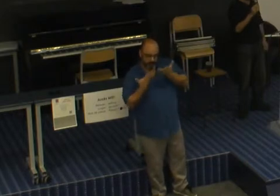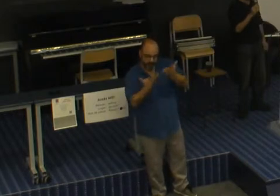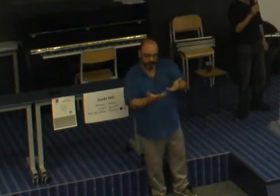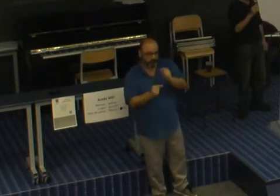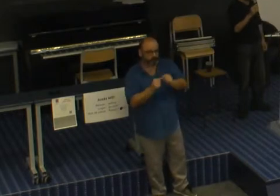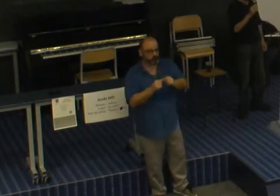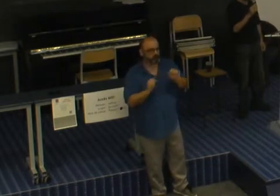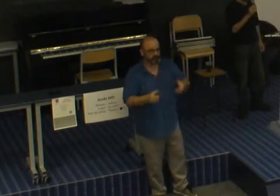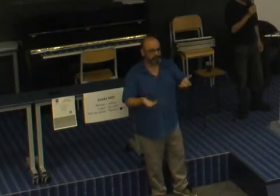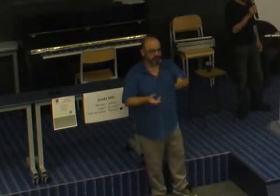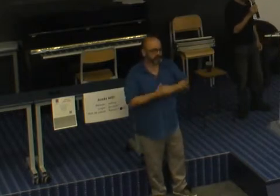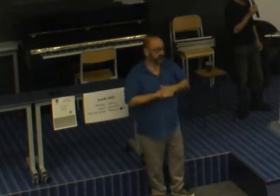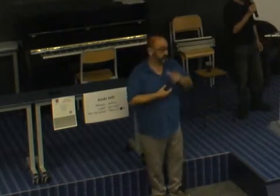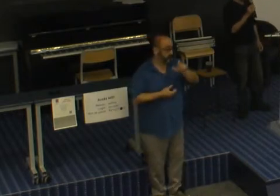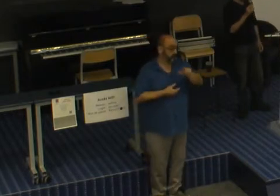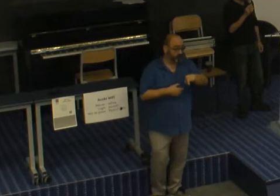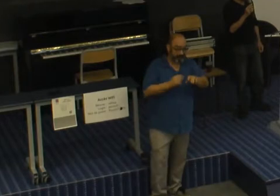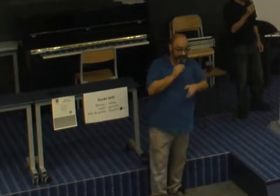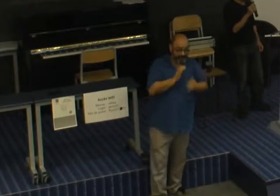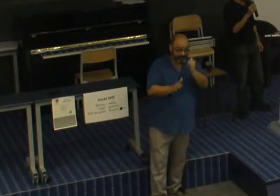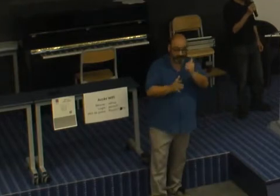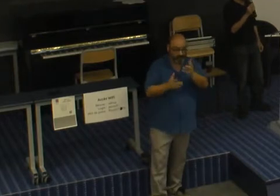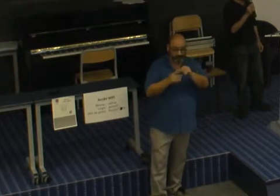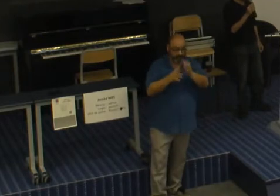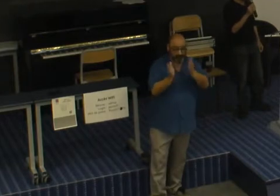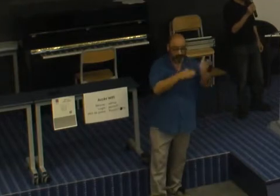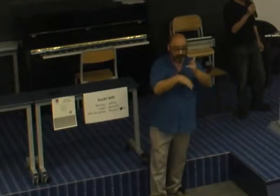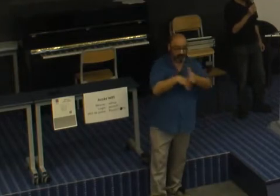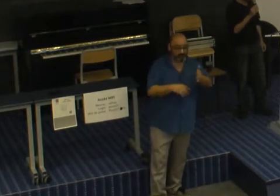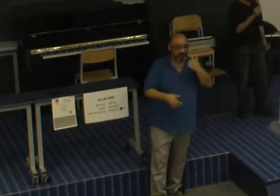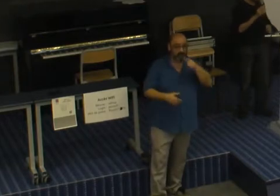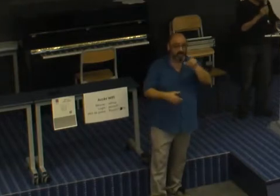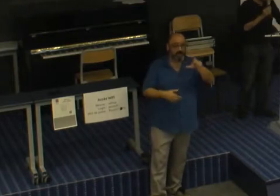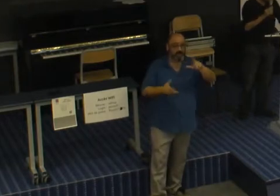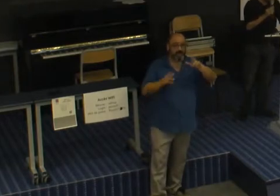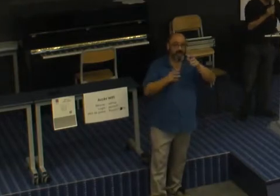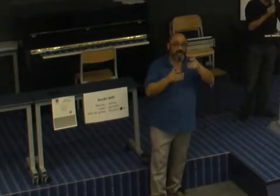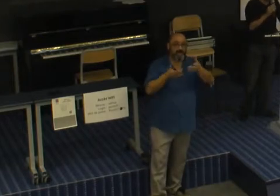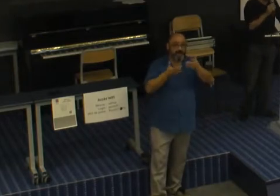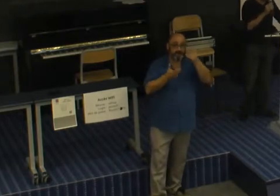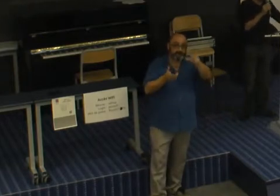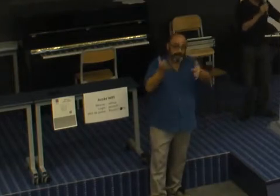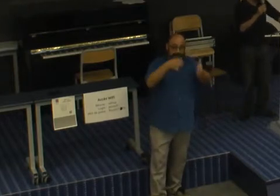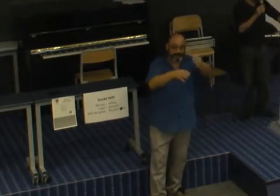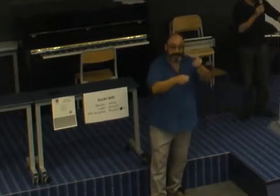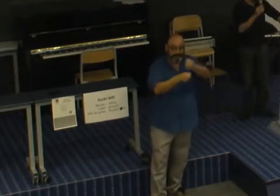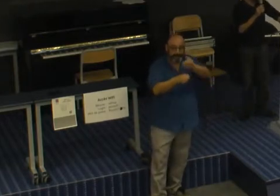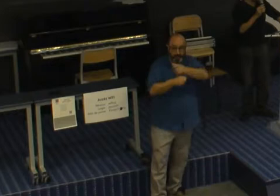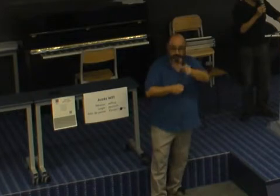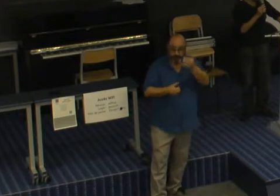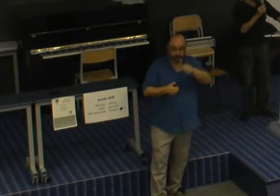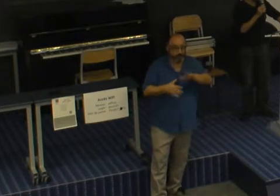Il y des gens qui ont innové jusqu'à très tard. Il suffit de voir l'histoire des inventeurs. Il y a beaucoup d'inventeurs qui, à 70 ans,